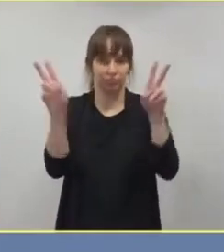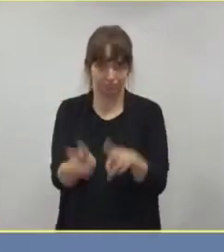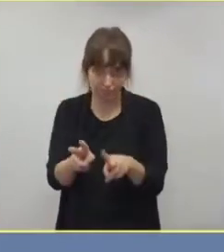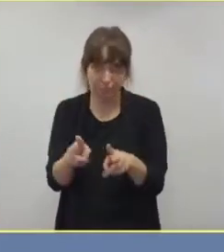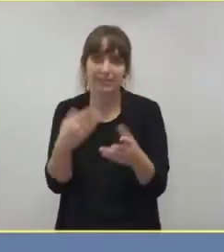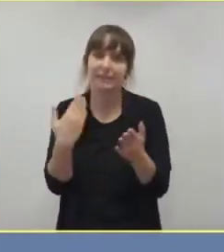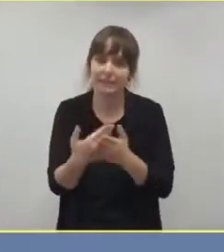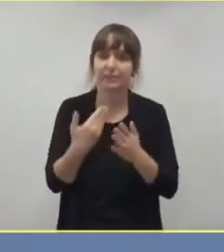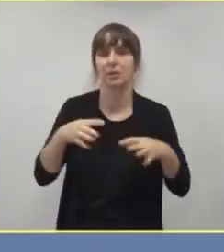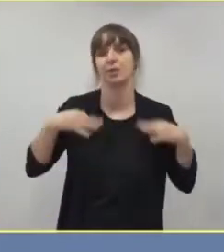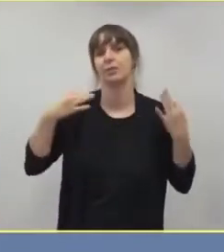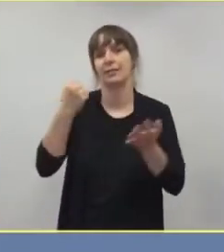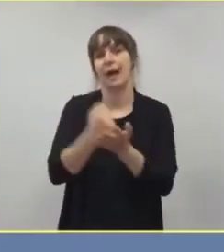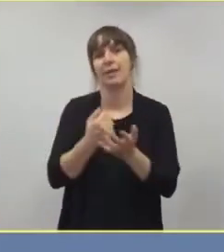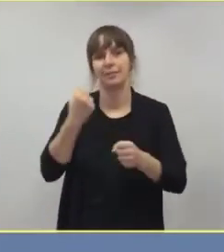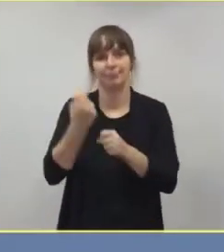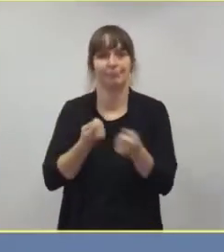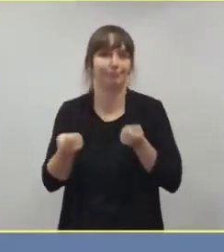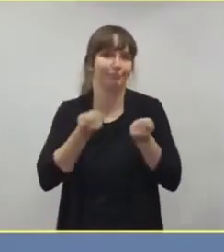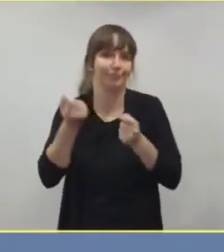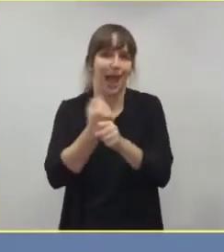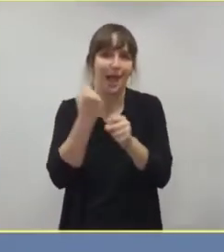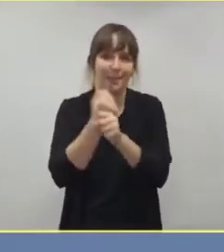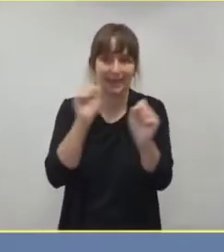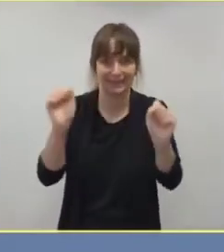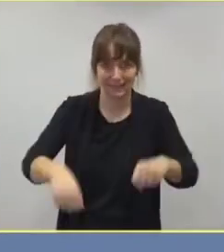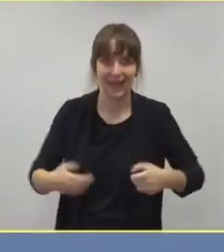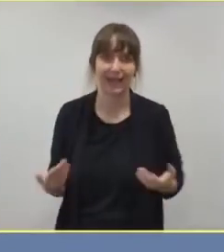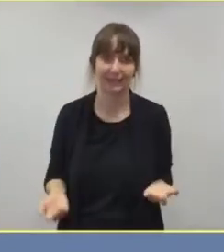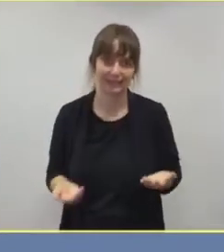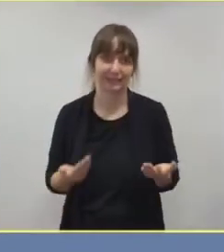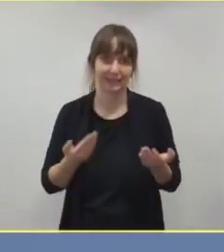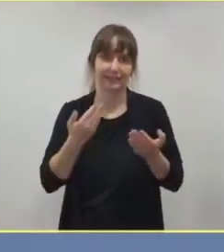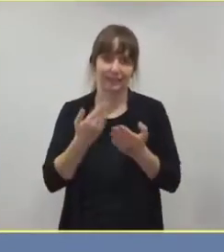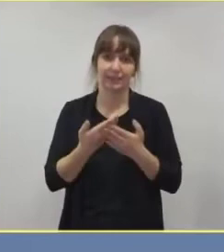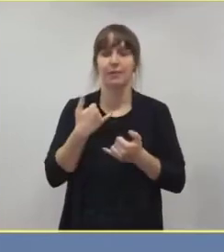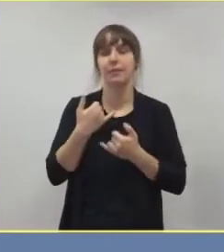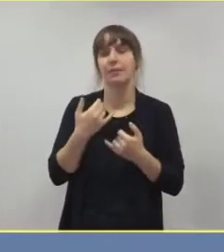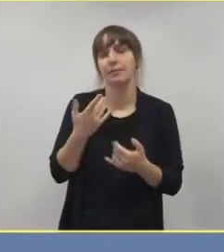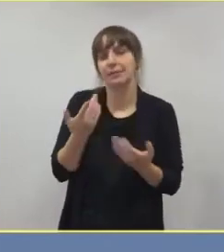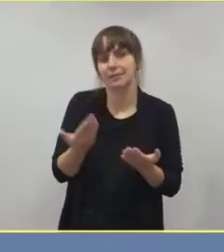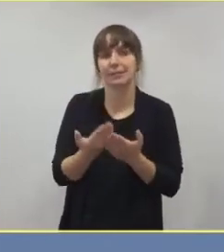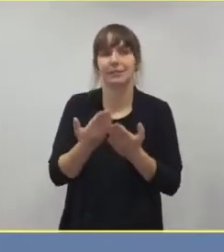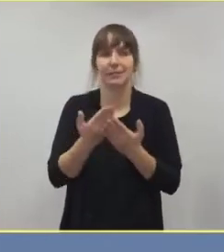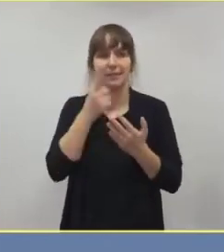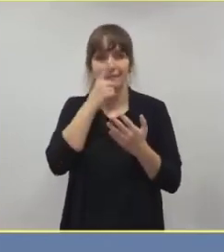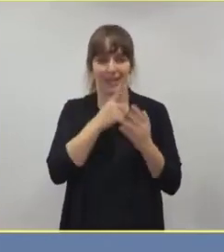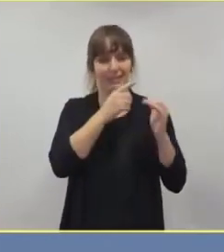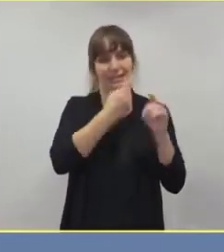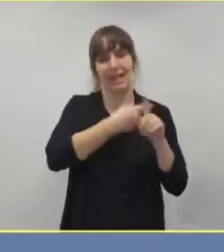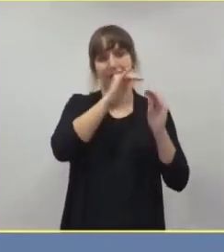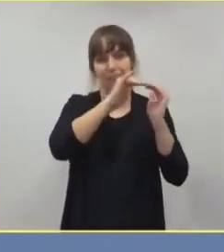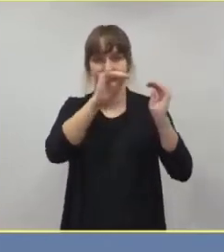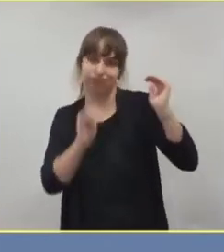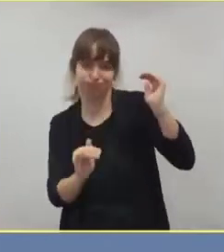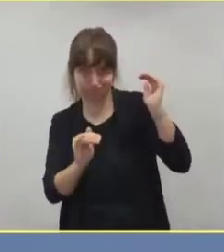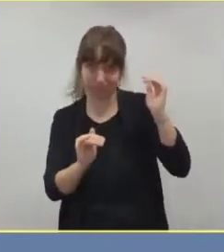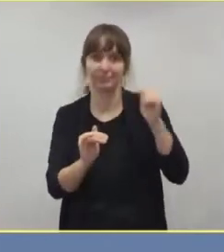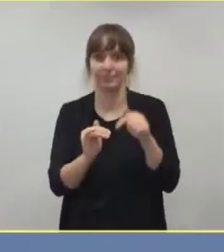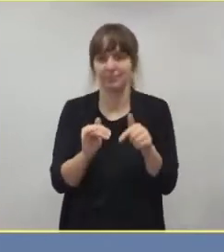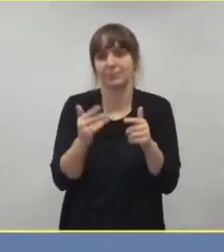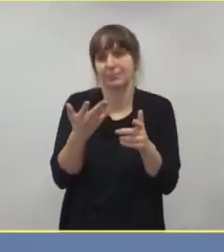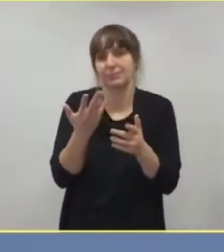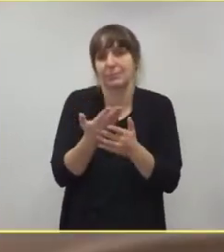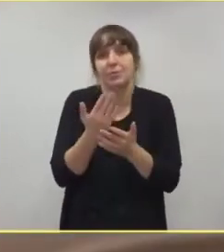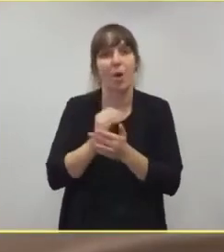arbeitsfähig. Ich darf da mal so ein bisschen in die Bresche springen, nicht für die Frau Kanzlerin. Ich glaube, mit 50.000 auf 100.000 sind die immer noch überfordert. Nicht, dass Sie das nicht können.